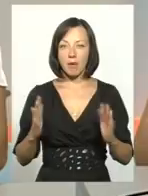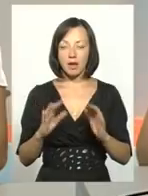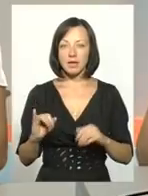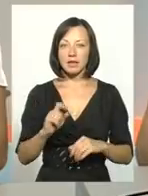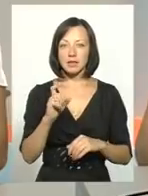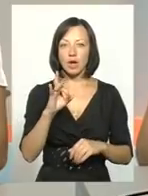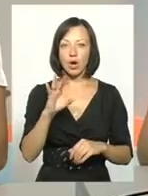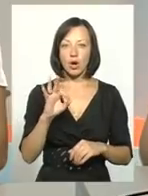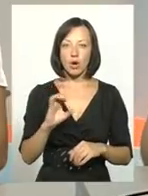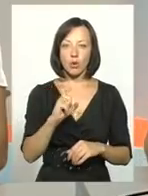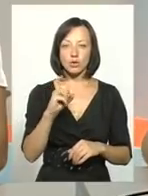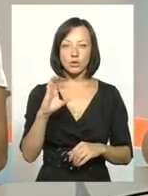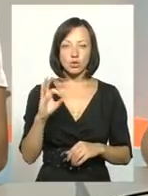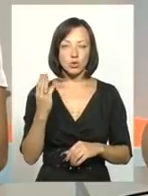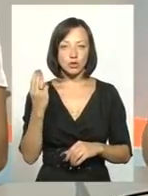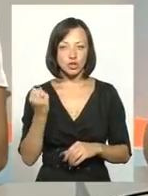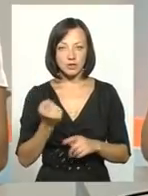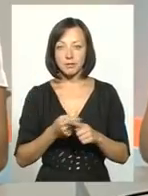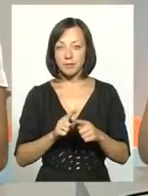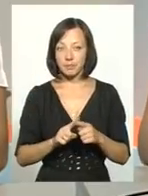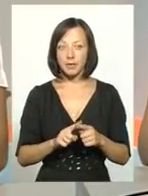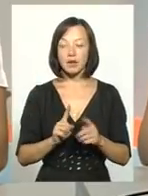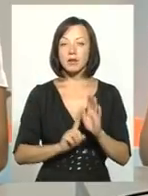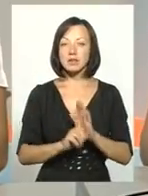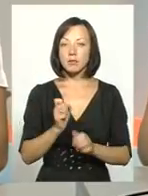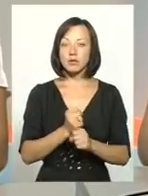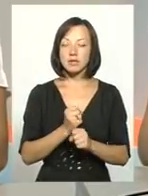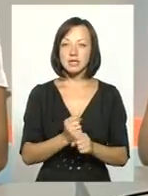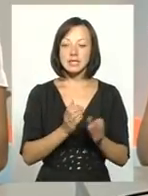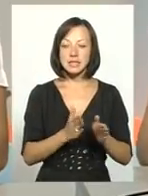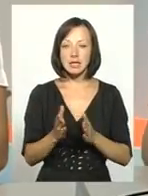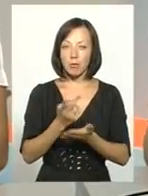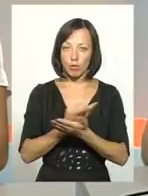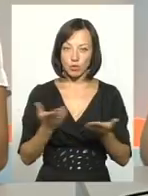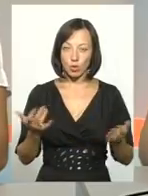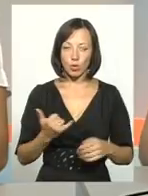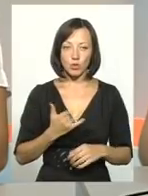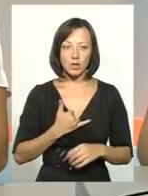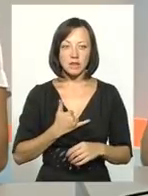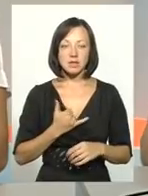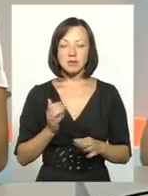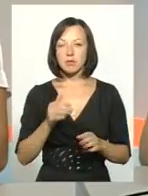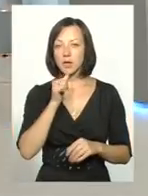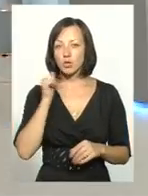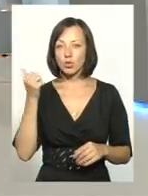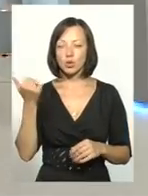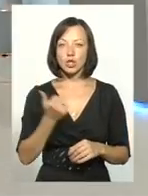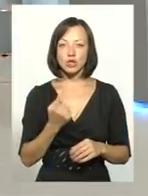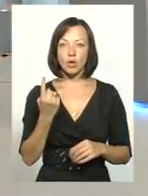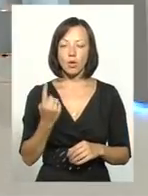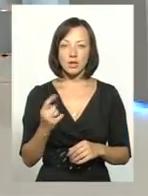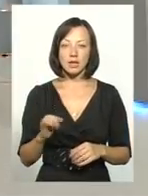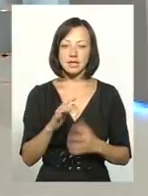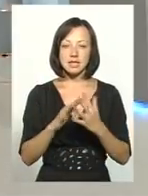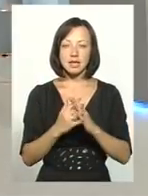із росошею, і десь от і в цьому, але запрацювала система прозоро. І в нас буквально минулого тижня одна із